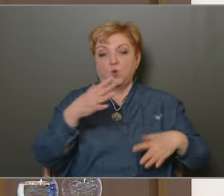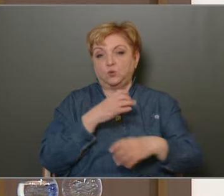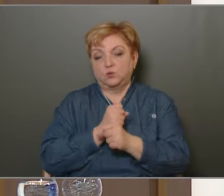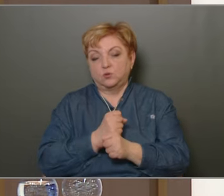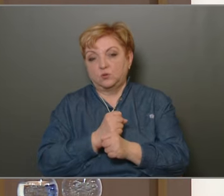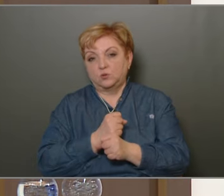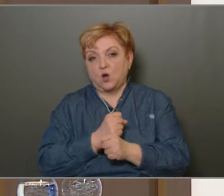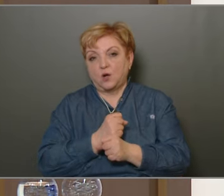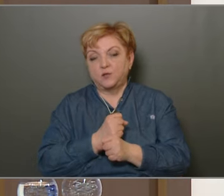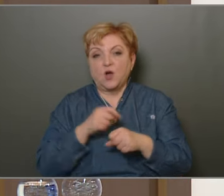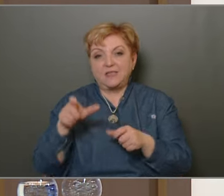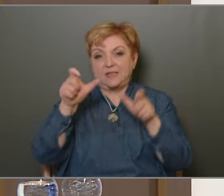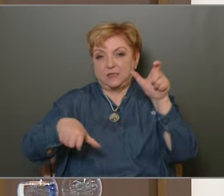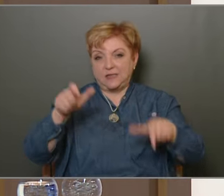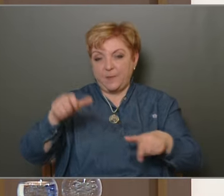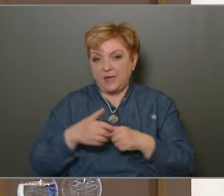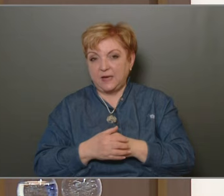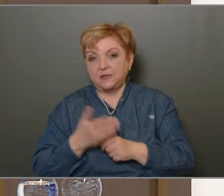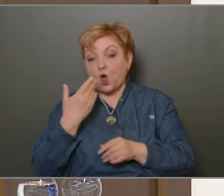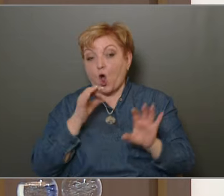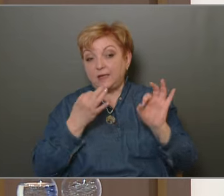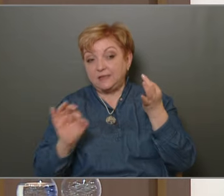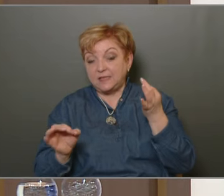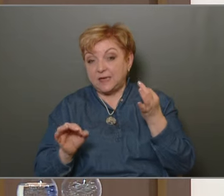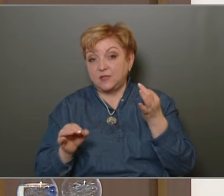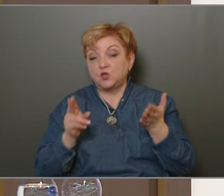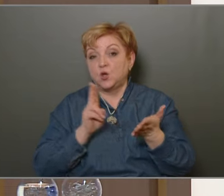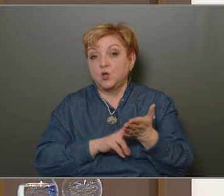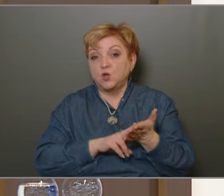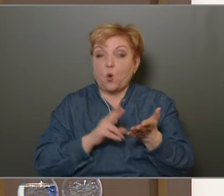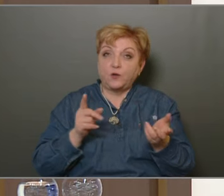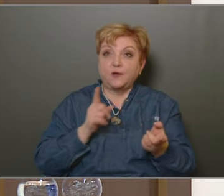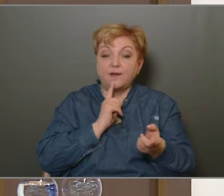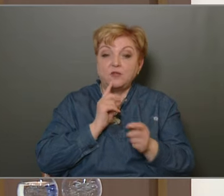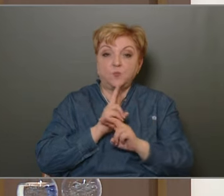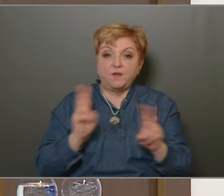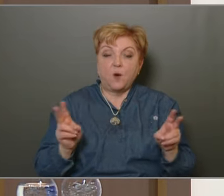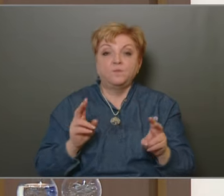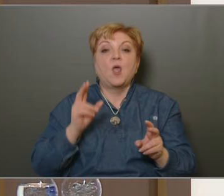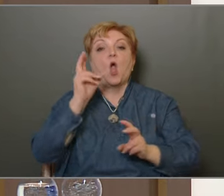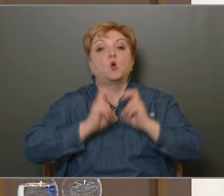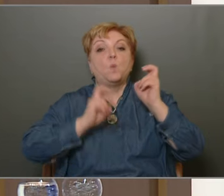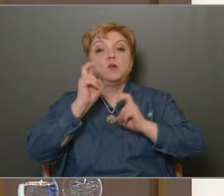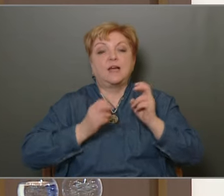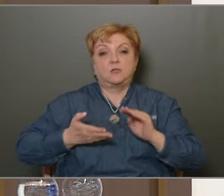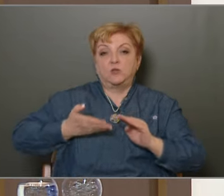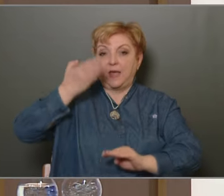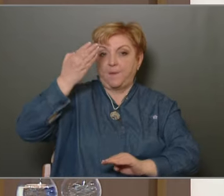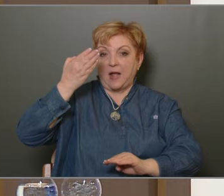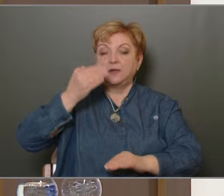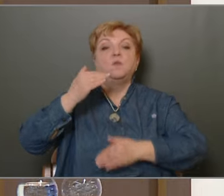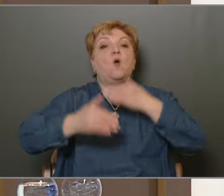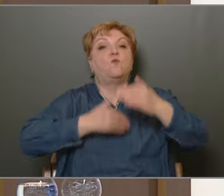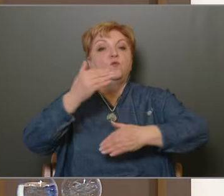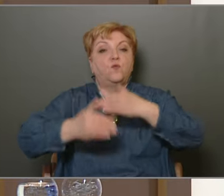tartani ezeket a személyeket, hogyha intézkedési jogkörük az kevésbé van. A kommunikáció után elném még ki ebben